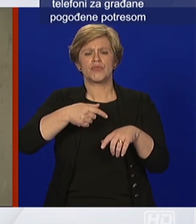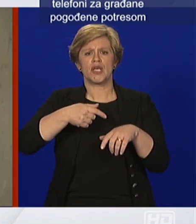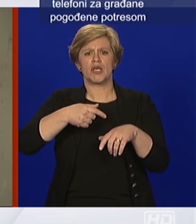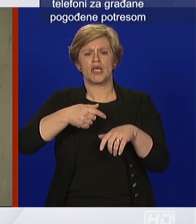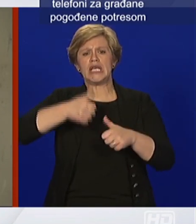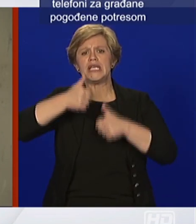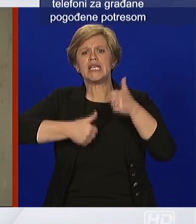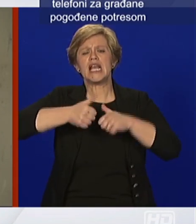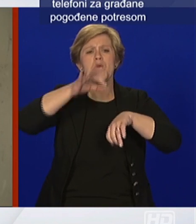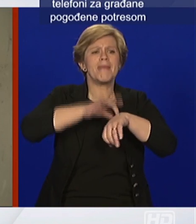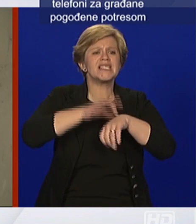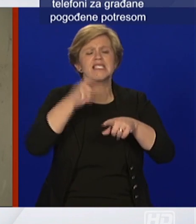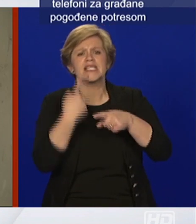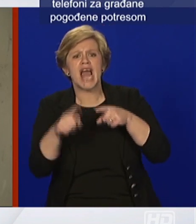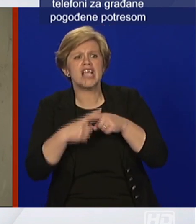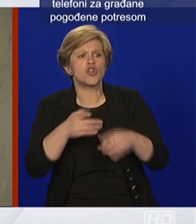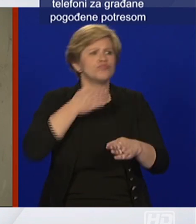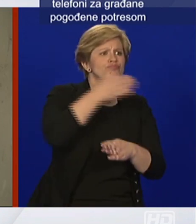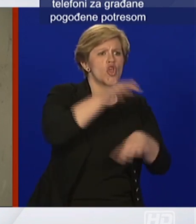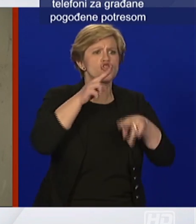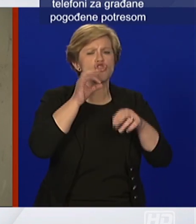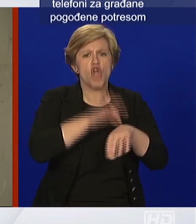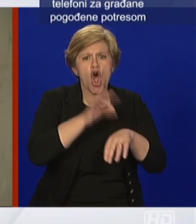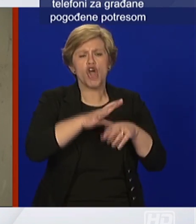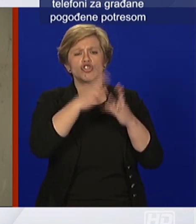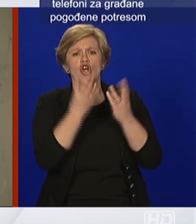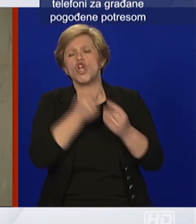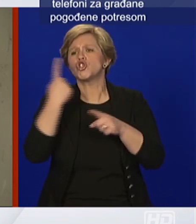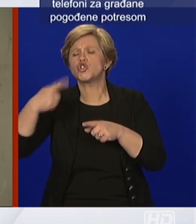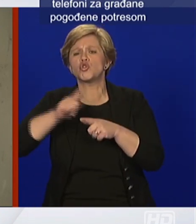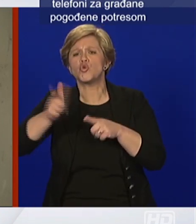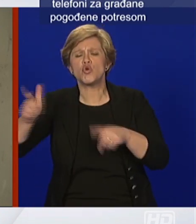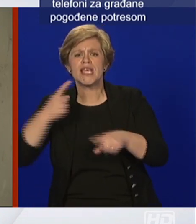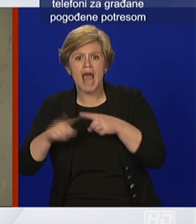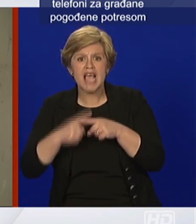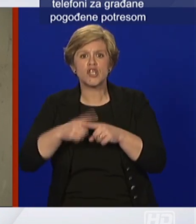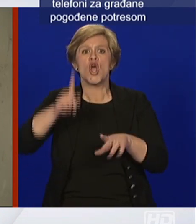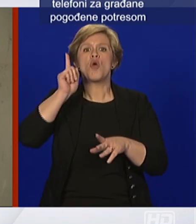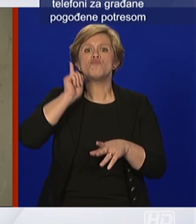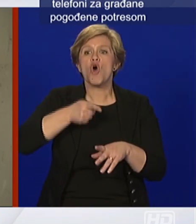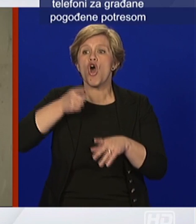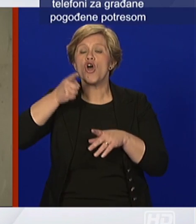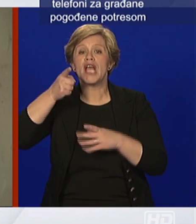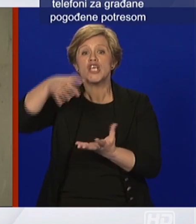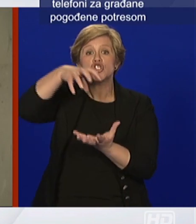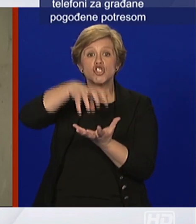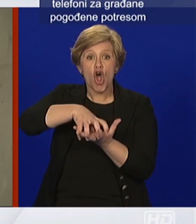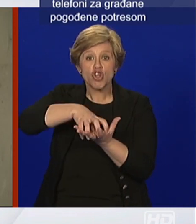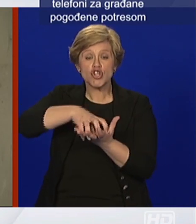neki drugi razlozi, to onda ide prema gradskim stožarima civilne zaštite. Oni će izdat potvrde